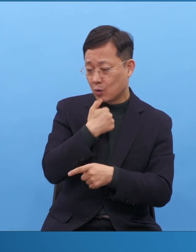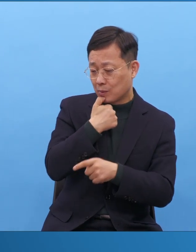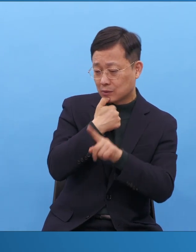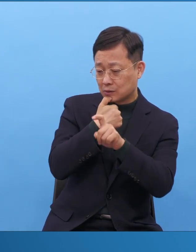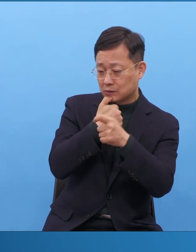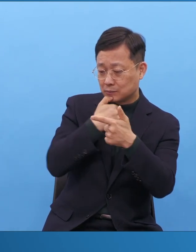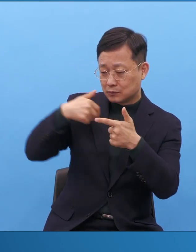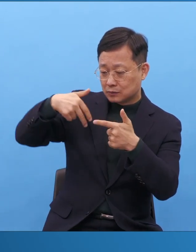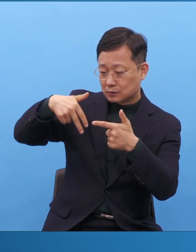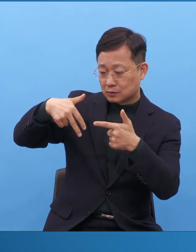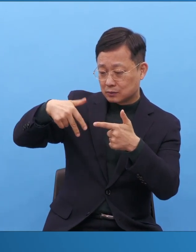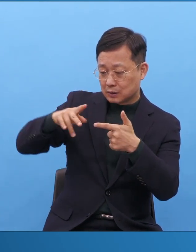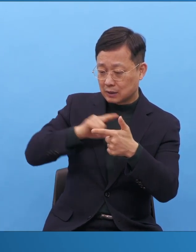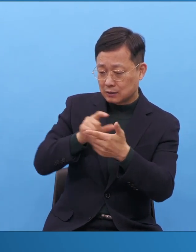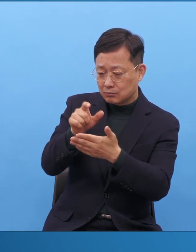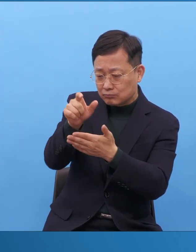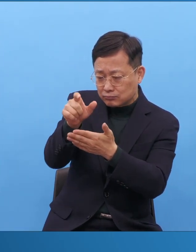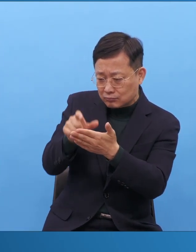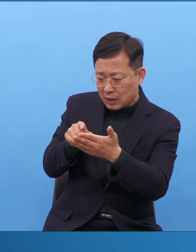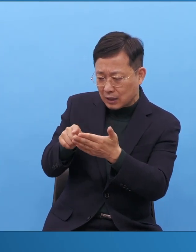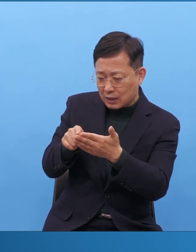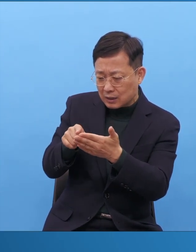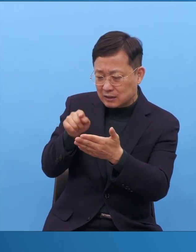사람들이 플랫폼을 만들었고